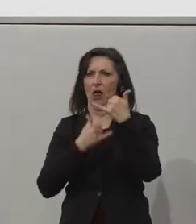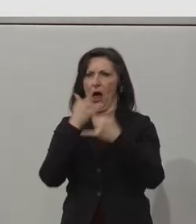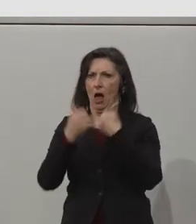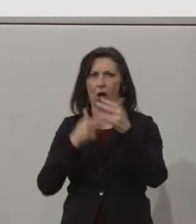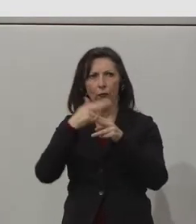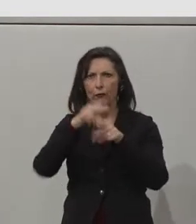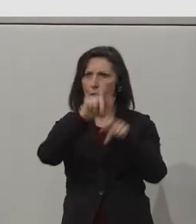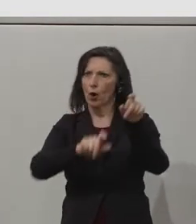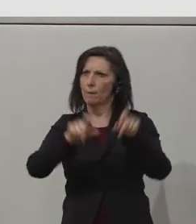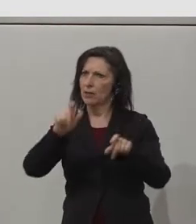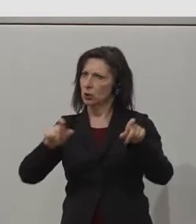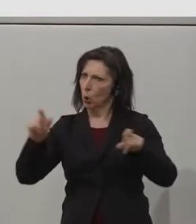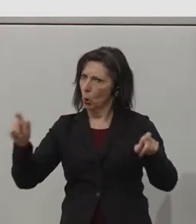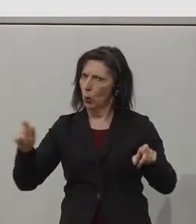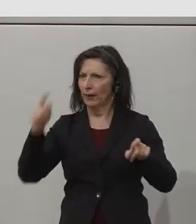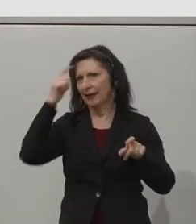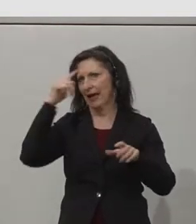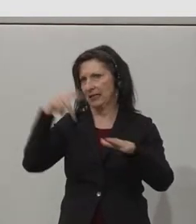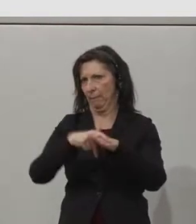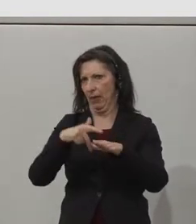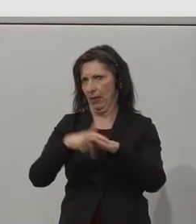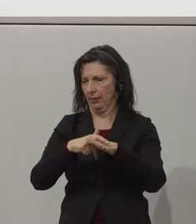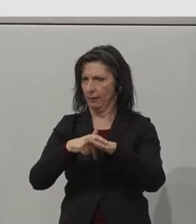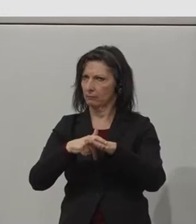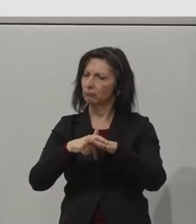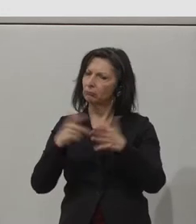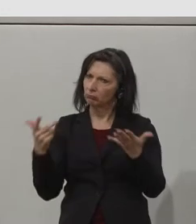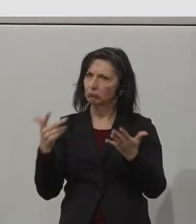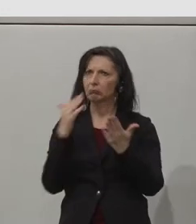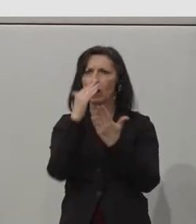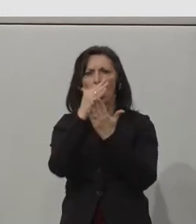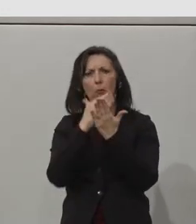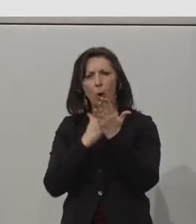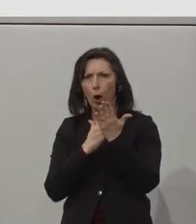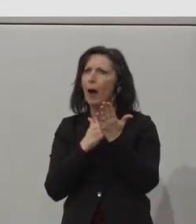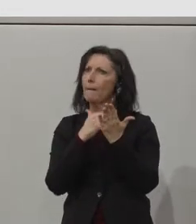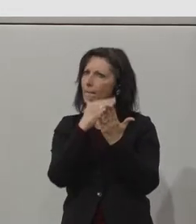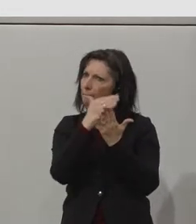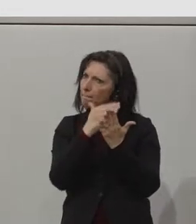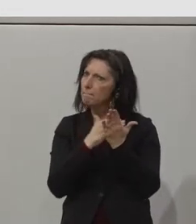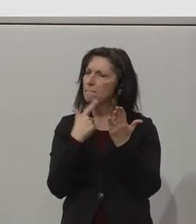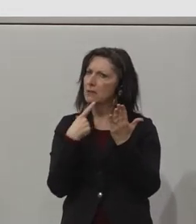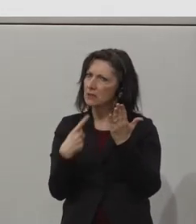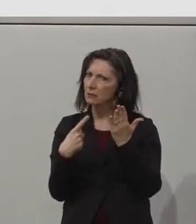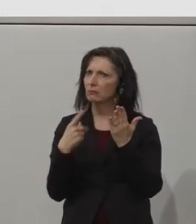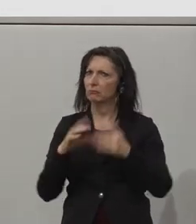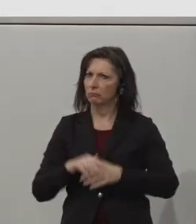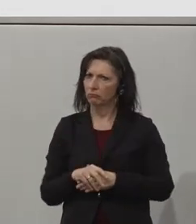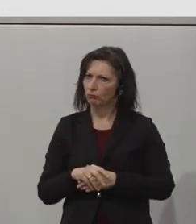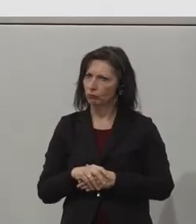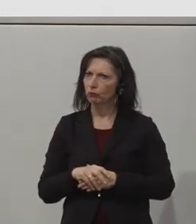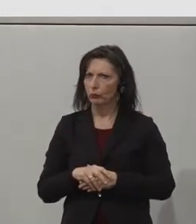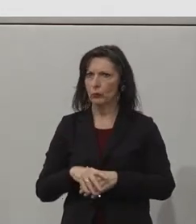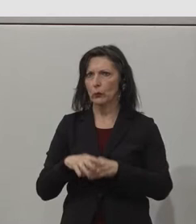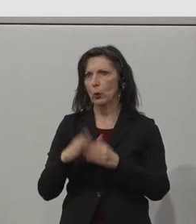We are based within the School of Education in Trinity College, Dublin, in Ireland. So that means that our students